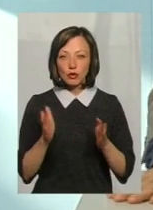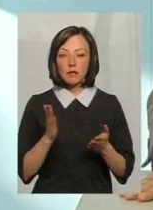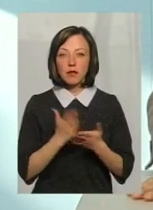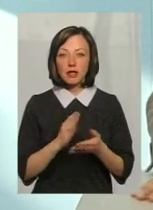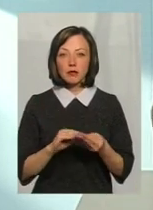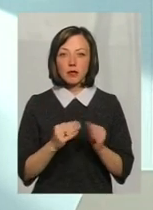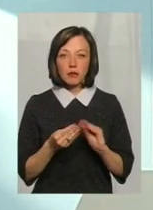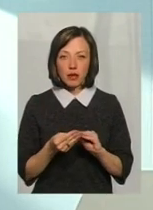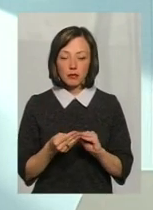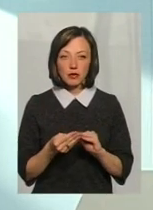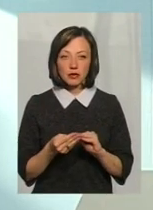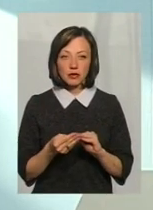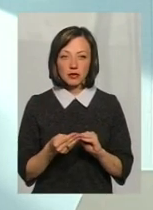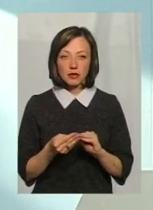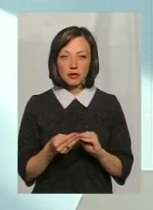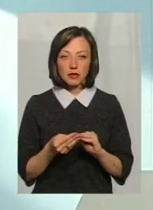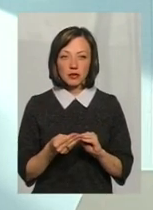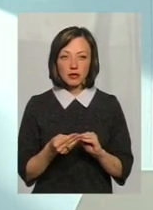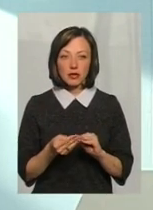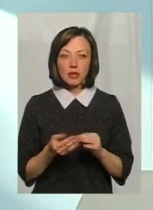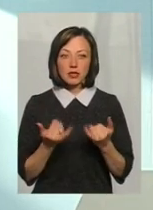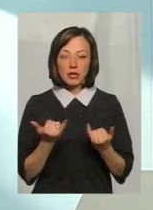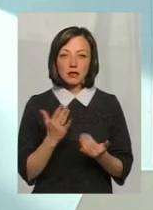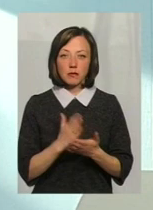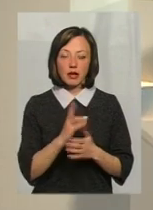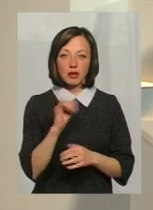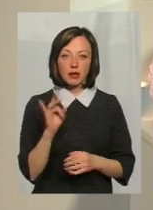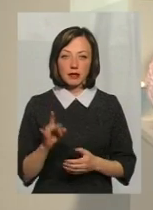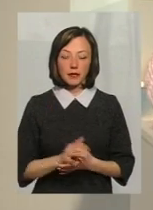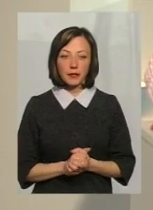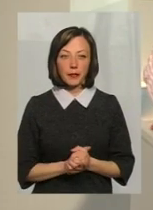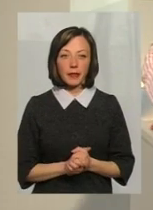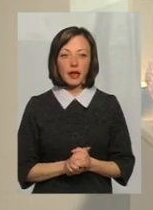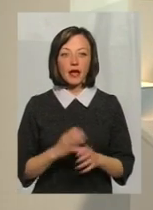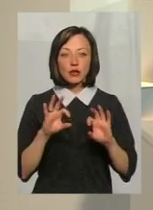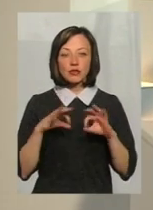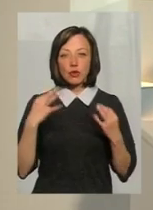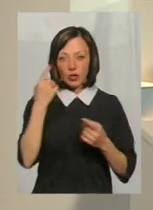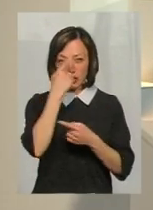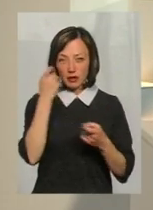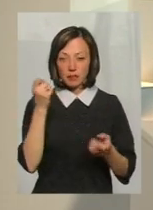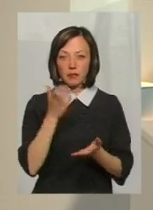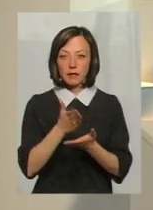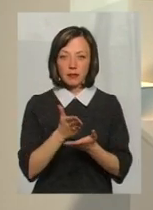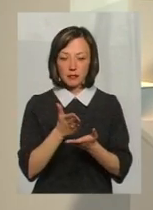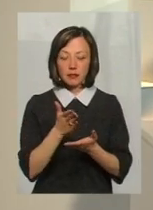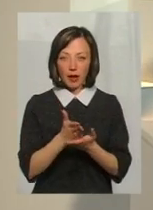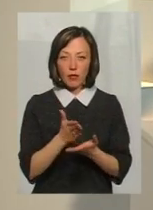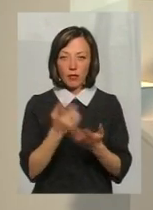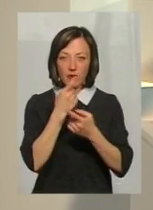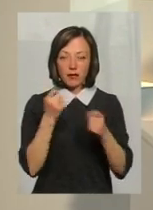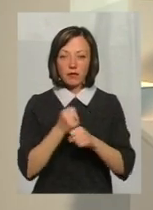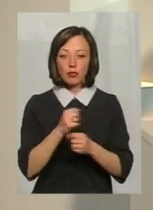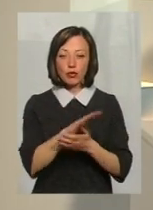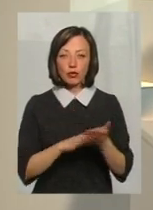проблему таку, як ми маємо зараз з кору. Я дозволю собі нагадати, що ми працюємо в прямому ефірі, ви можете